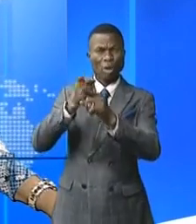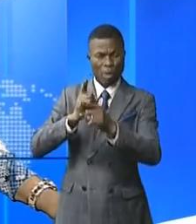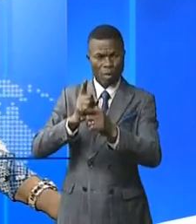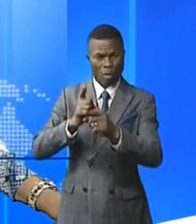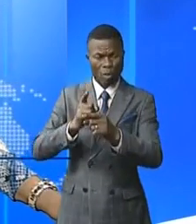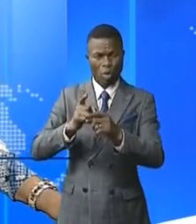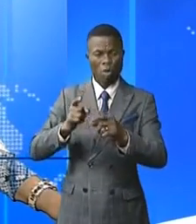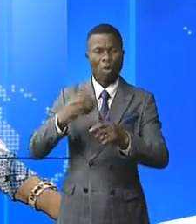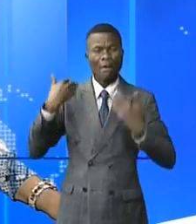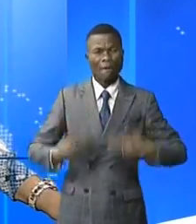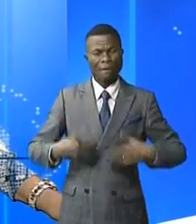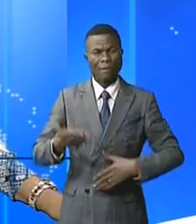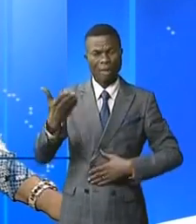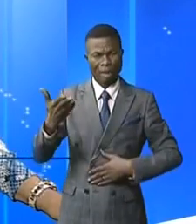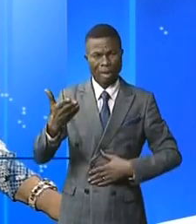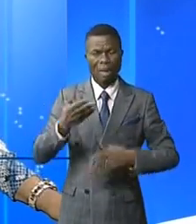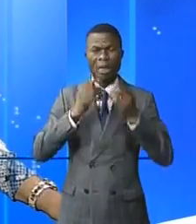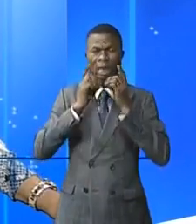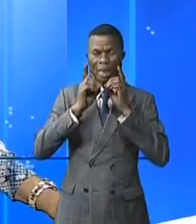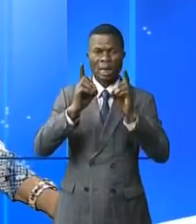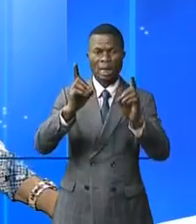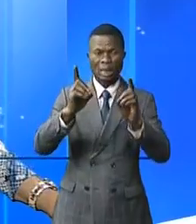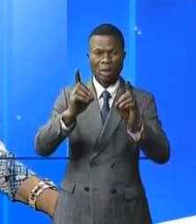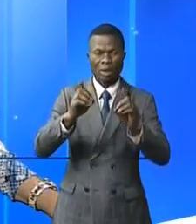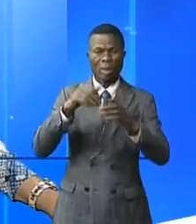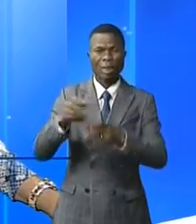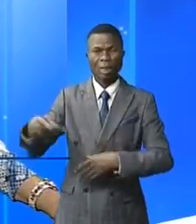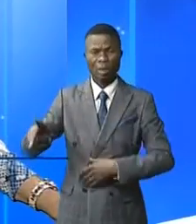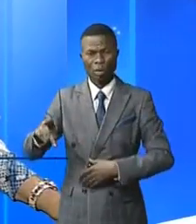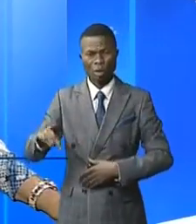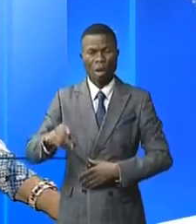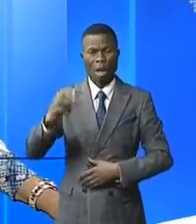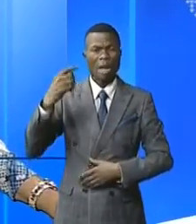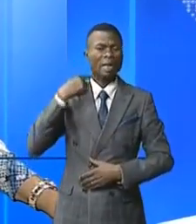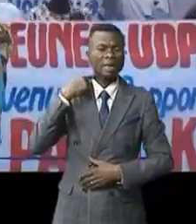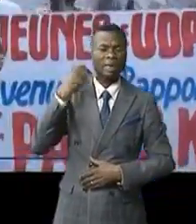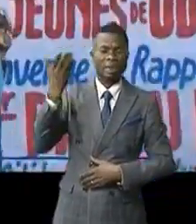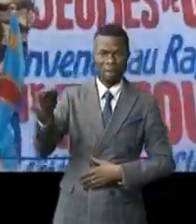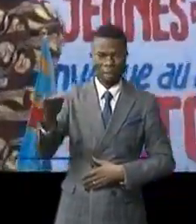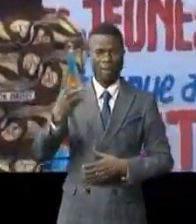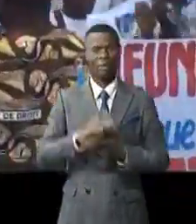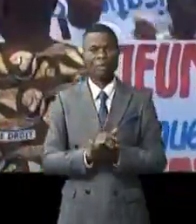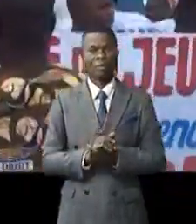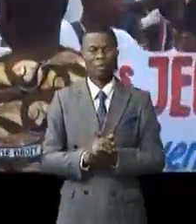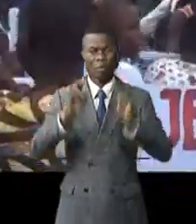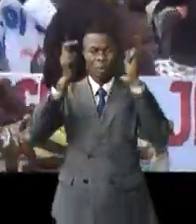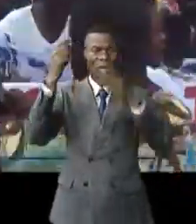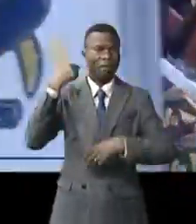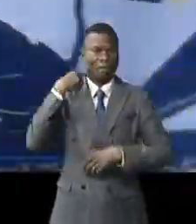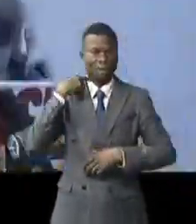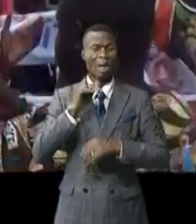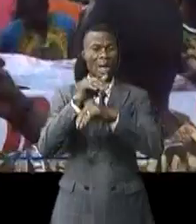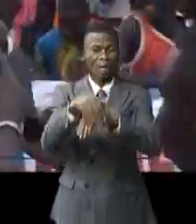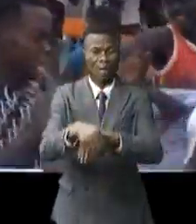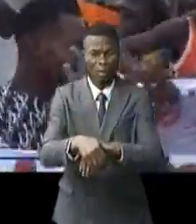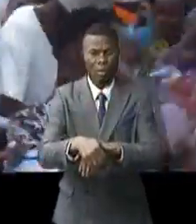cette commémoration a été dite dans la province du Kwangu. Reportage. Arriver dans la vie de Kengé pour participer